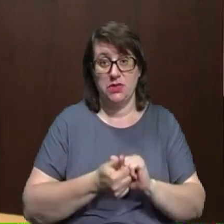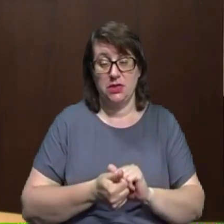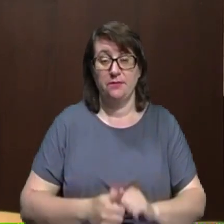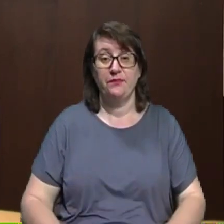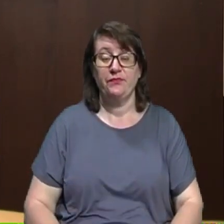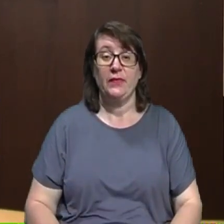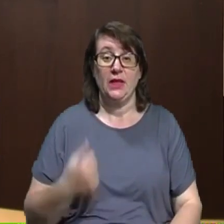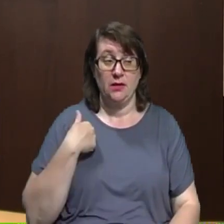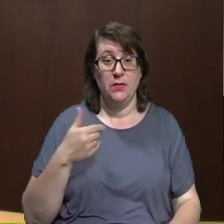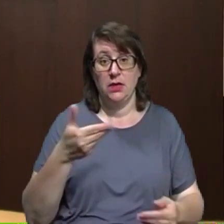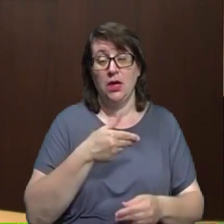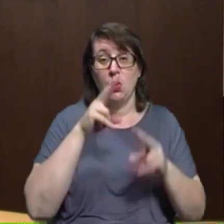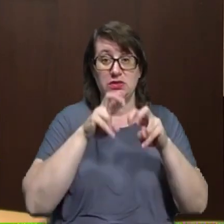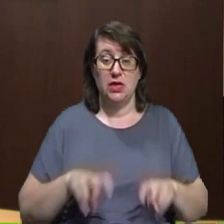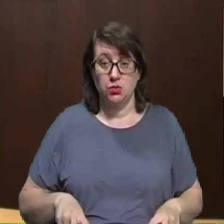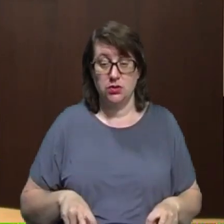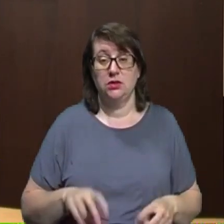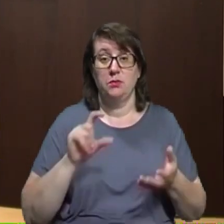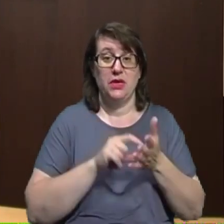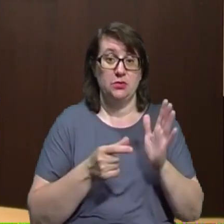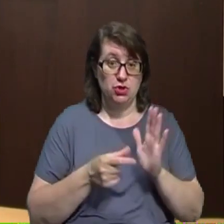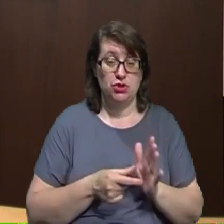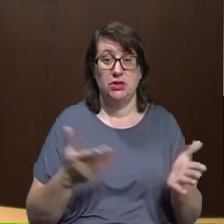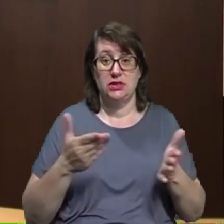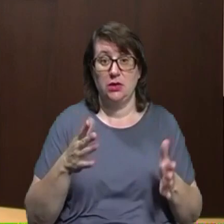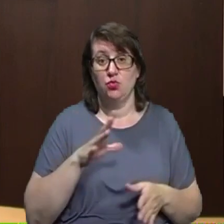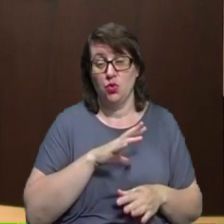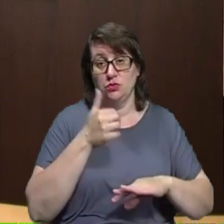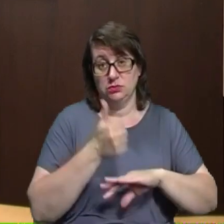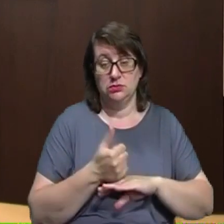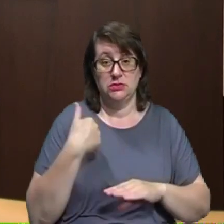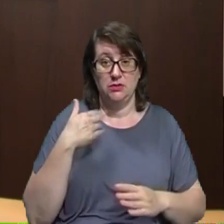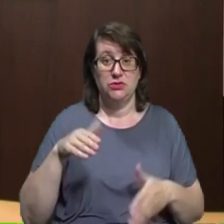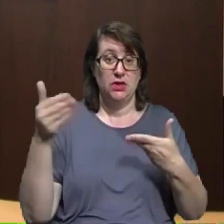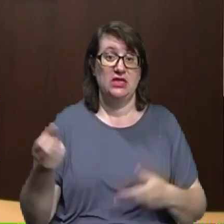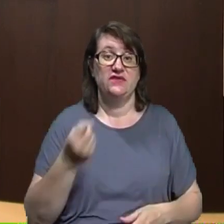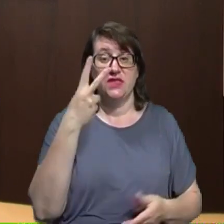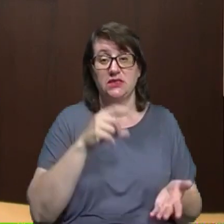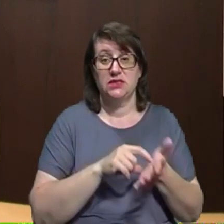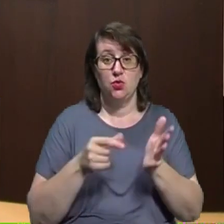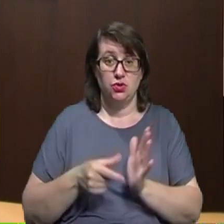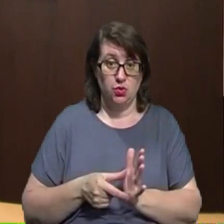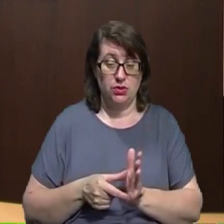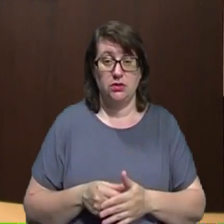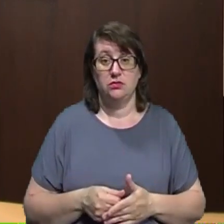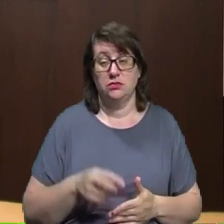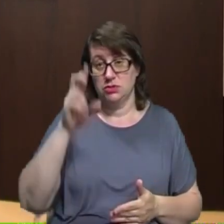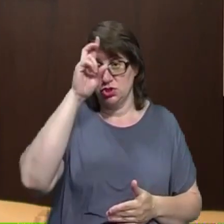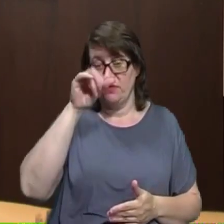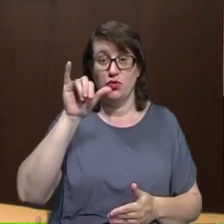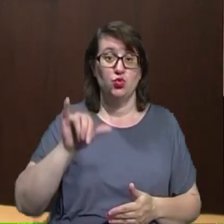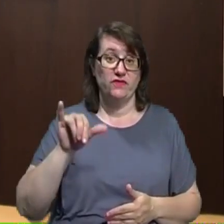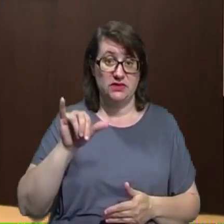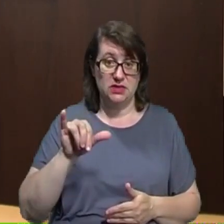приміщення, аудиторії, директорам було запропоновано близько 12 аудиторій в державному університеті. Ми